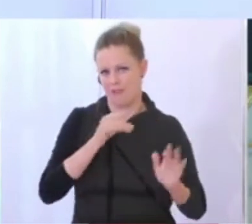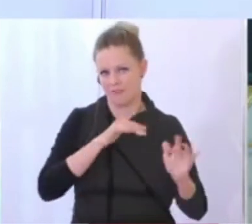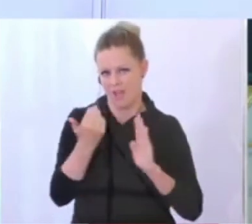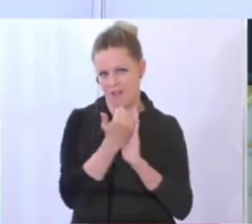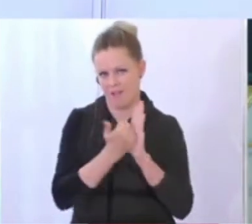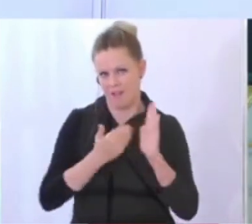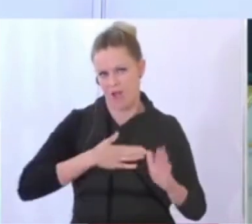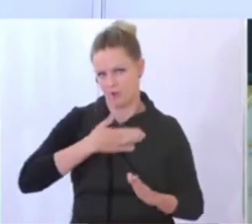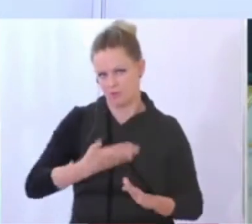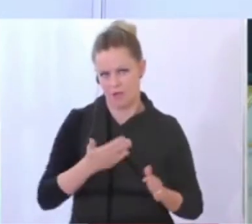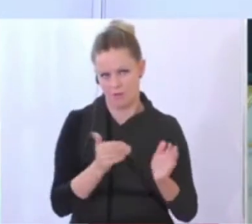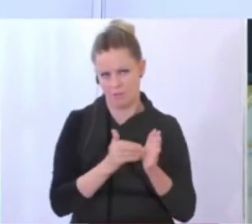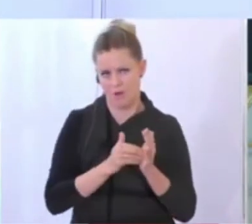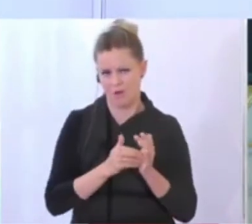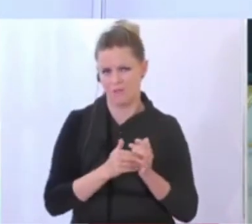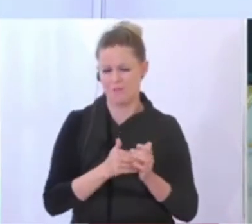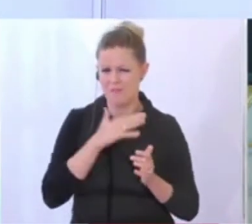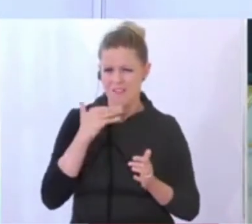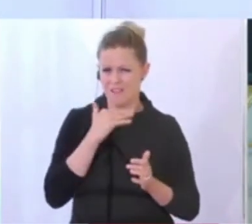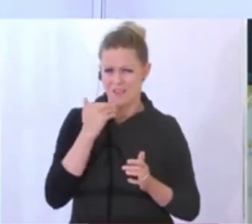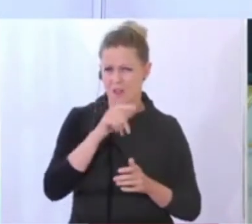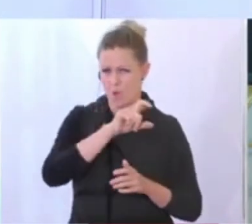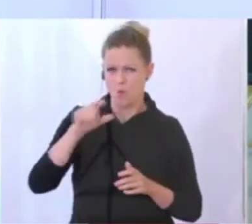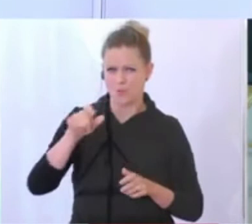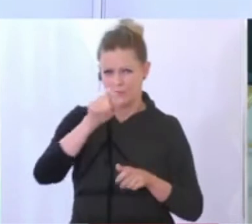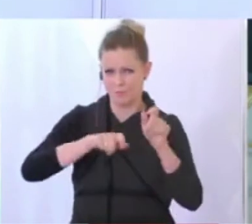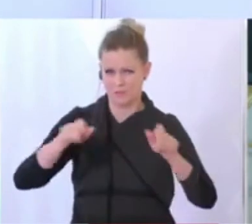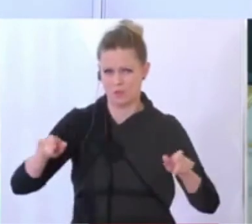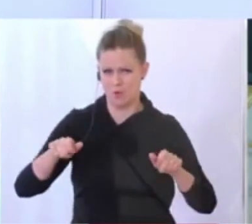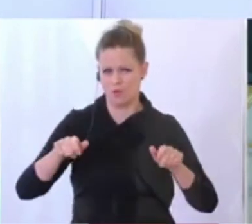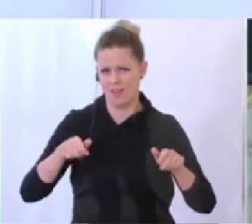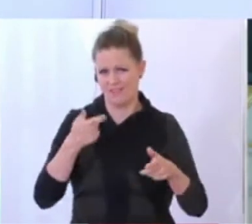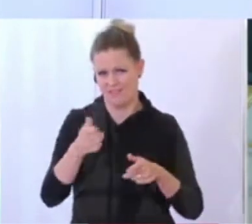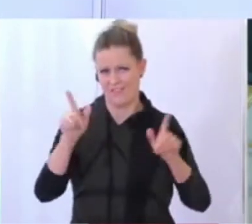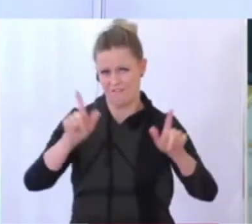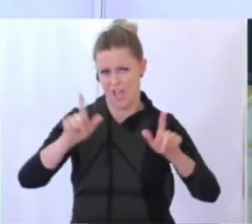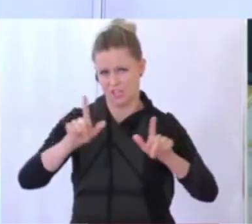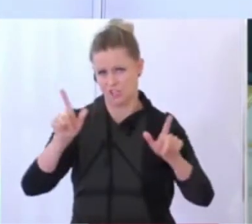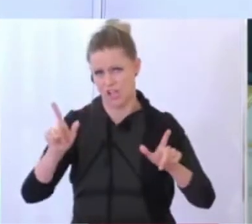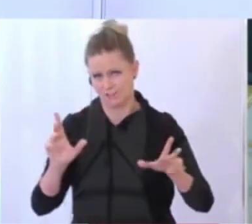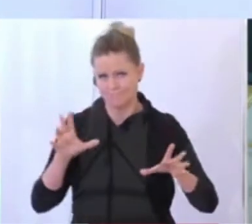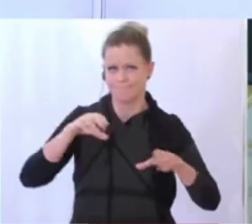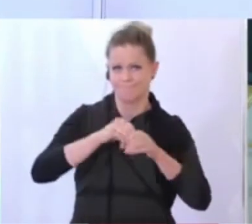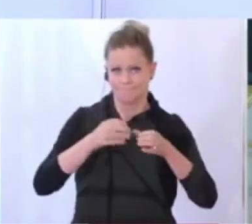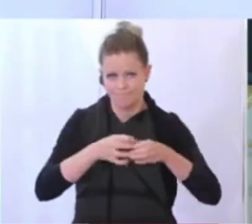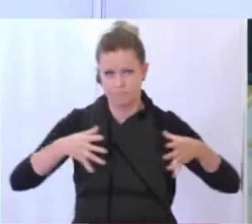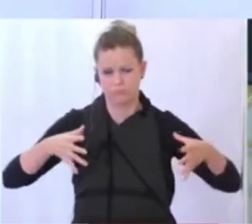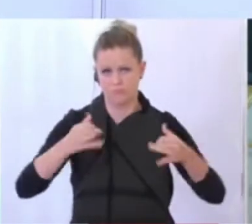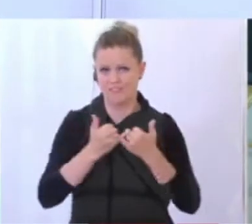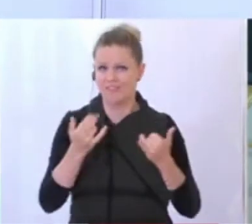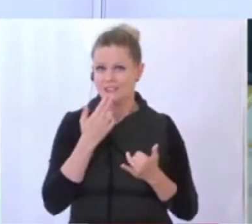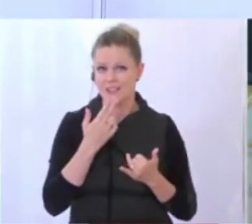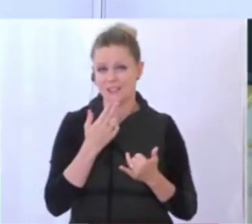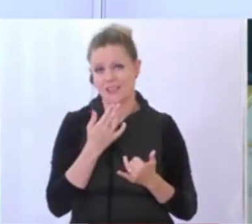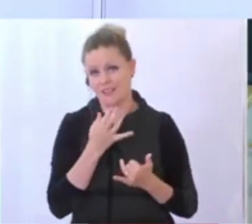Regelung gibt. Weil das sind doch viele hunderte Personen, die hier quasi als Veranstaltung dann auftauchen. Wie das genau